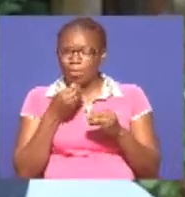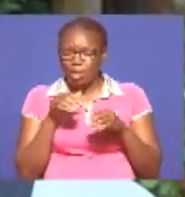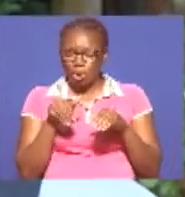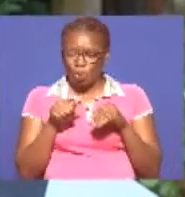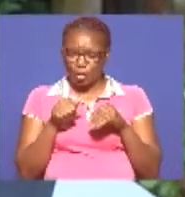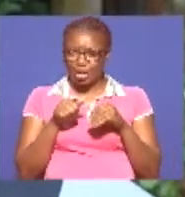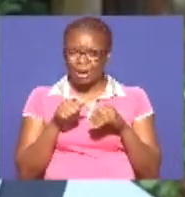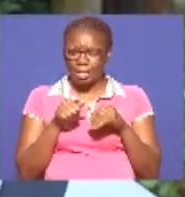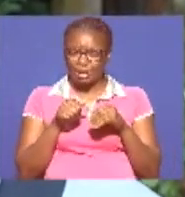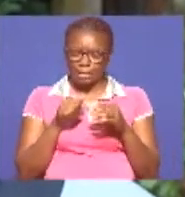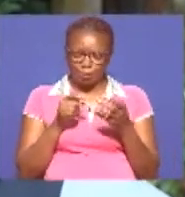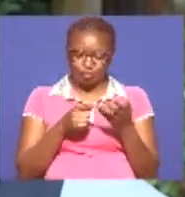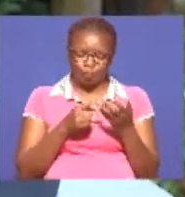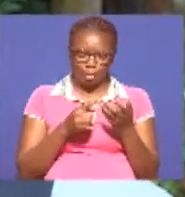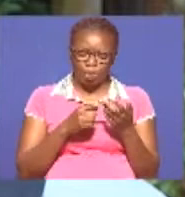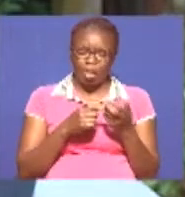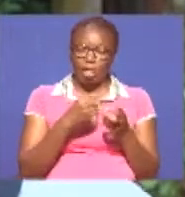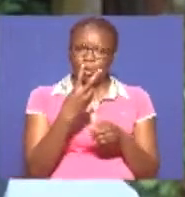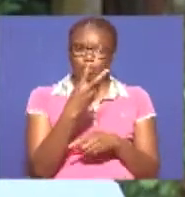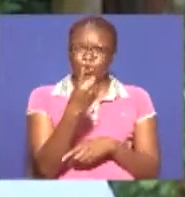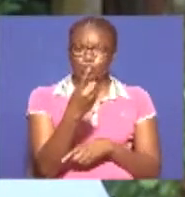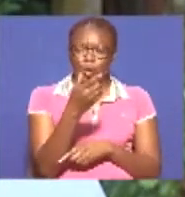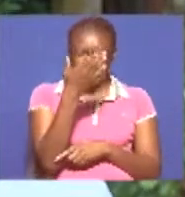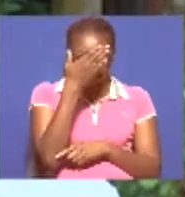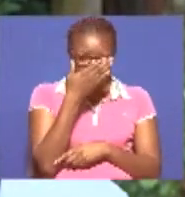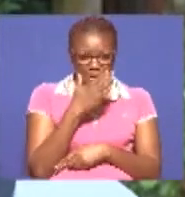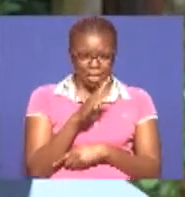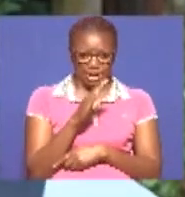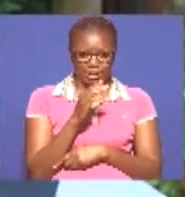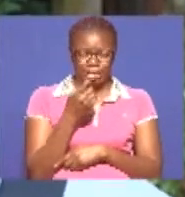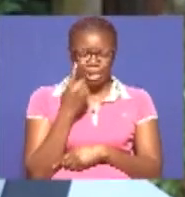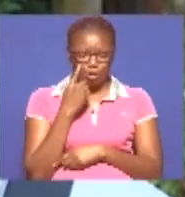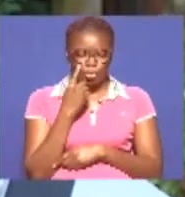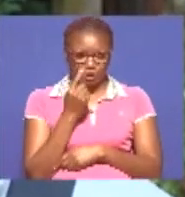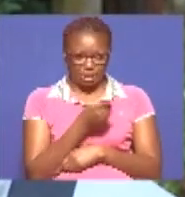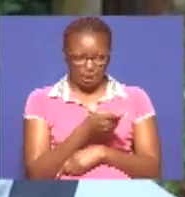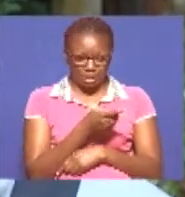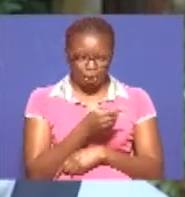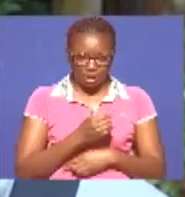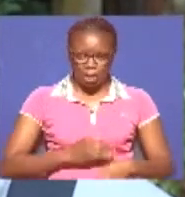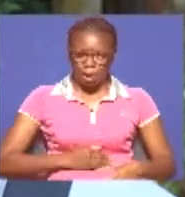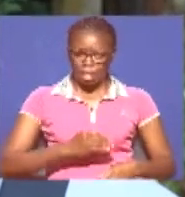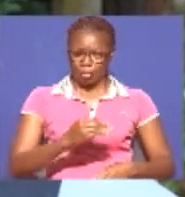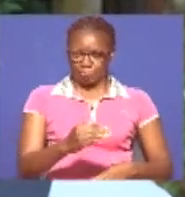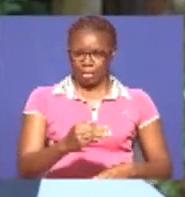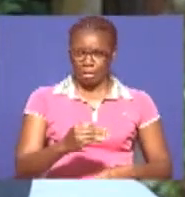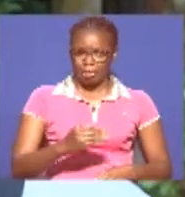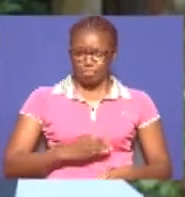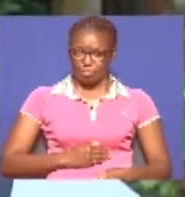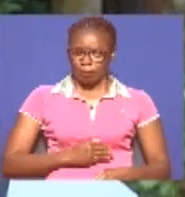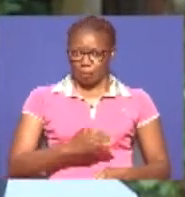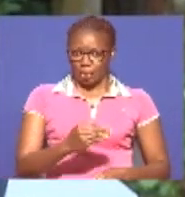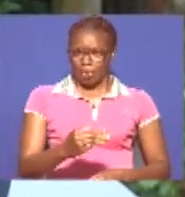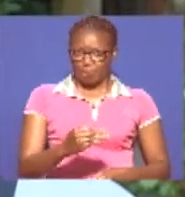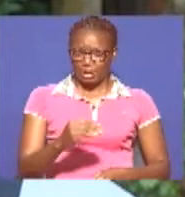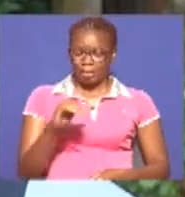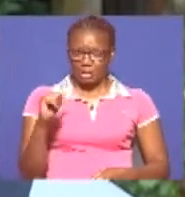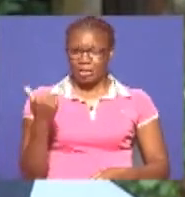moja Kama hajashika miba, hatakuonyesha, kuna zile isharapia tunangalia Akiwa meshika miba,